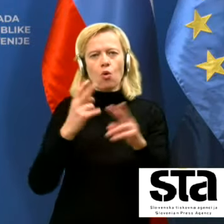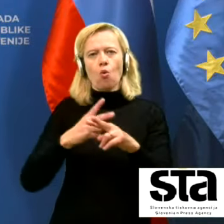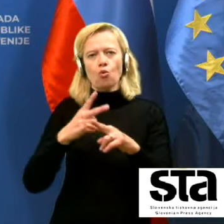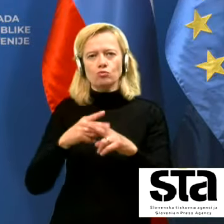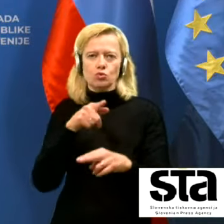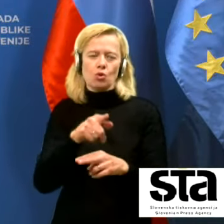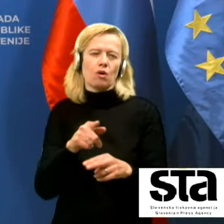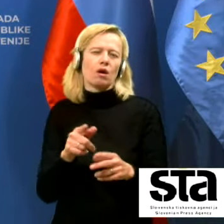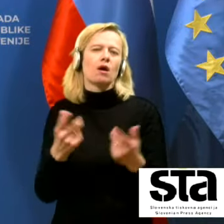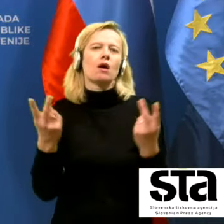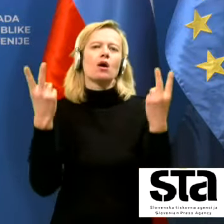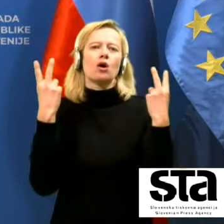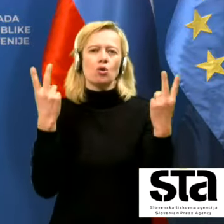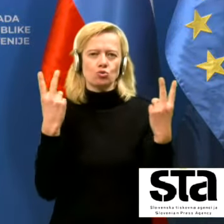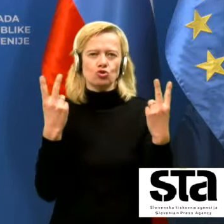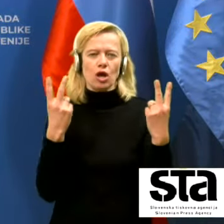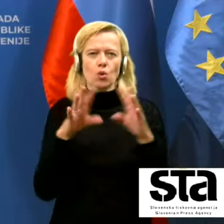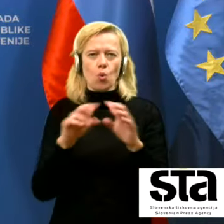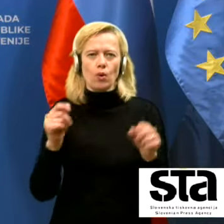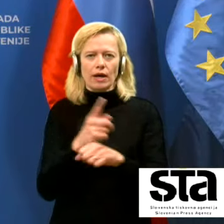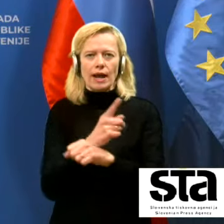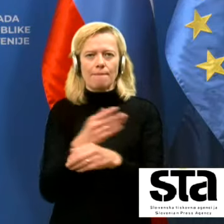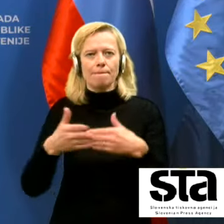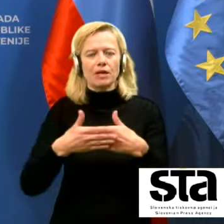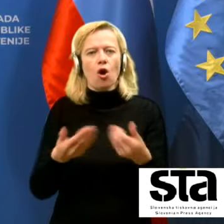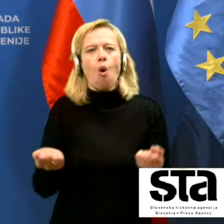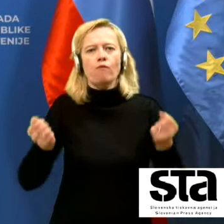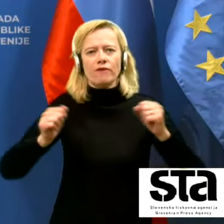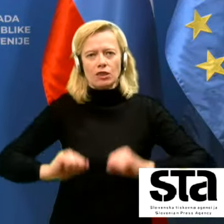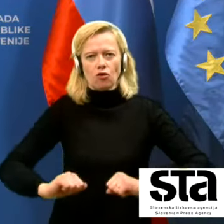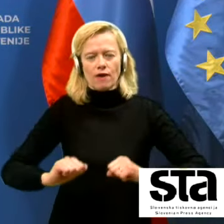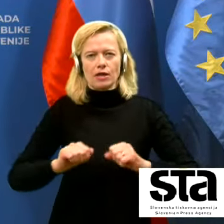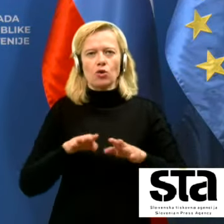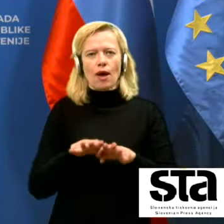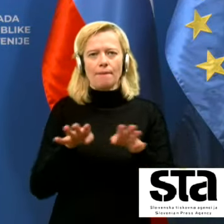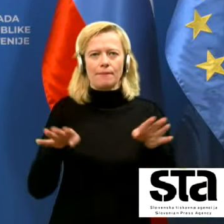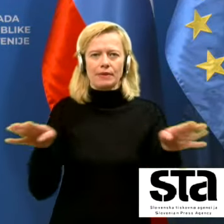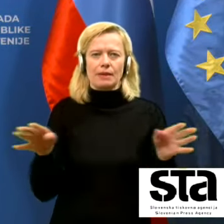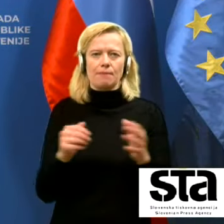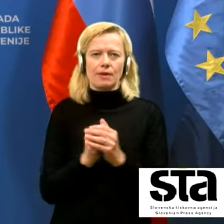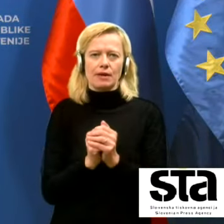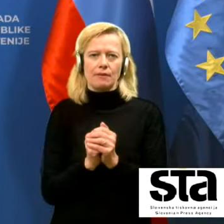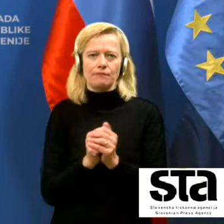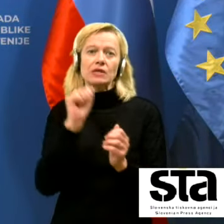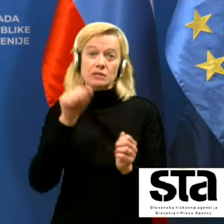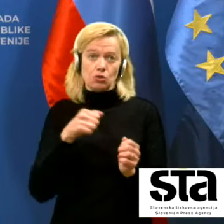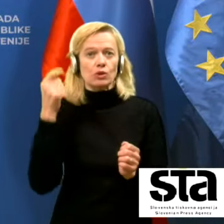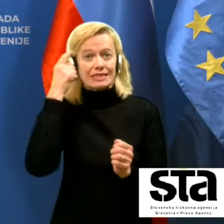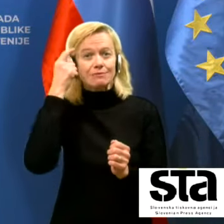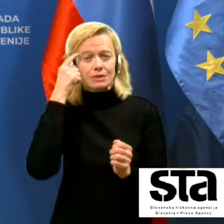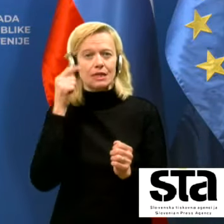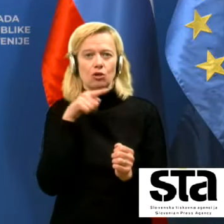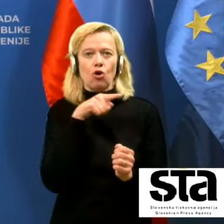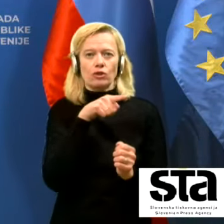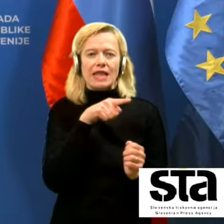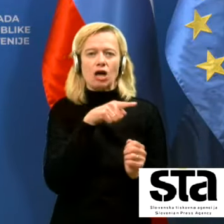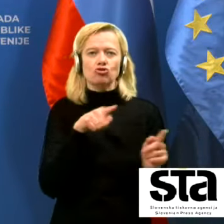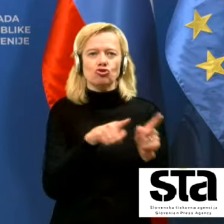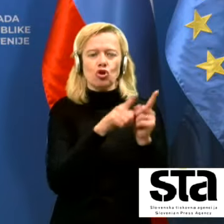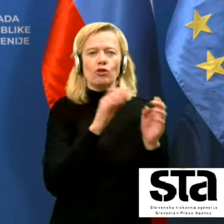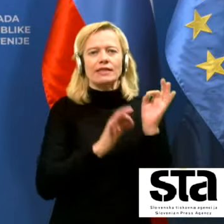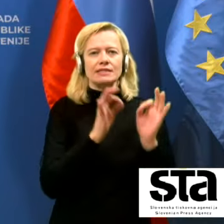ukrepov pri obladovanju epidemije. Zato takšno testiranje je smiselno. Treba pa se je zavedati